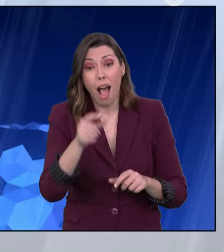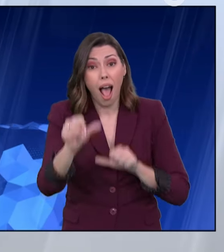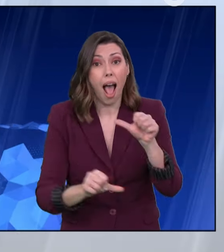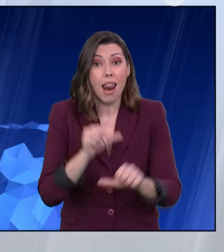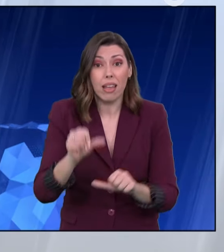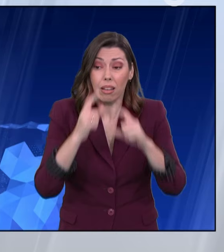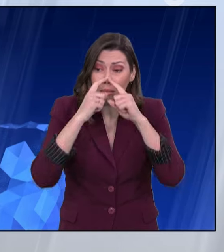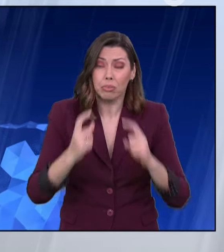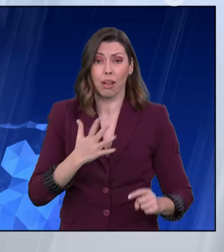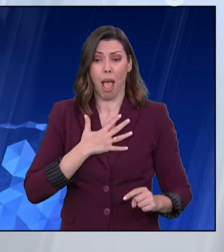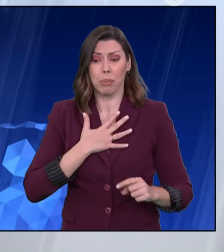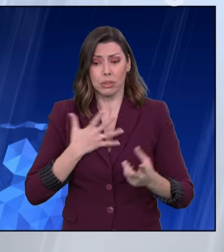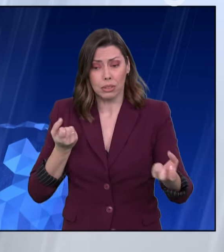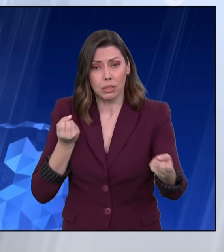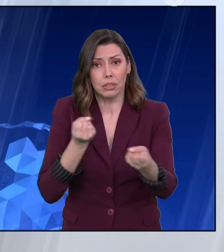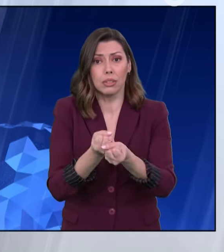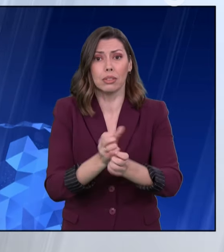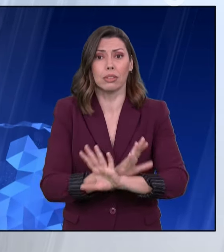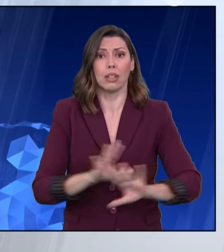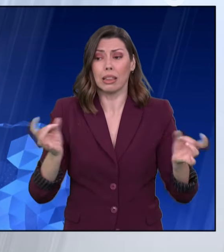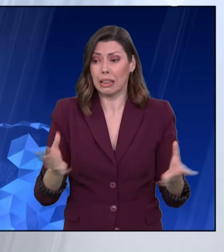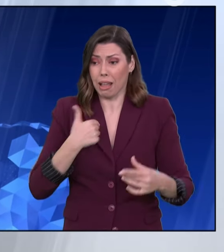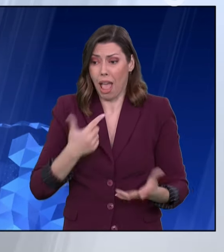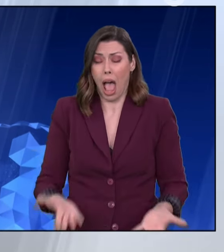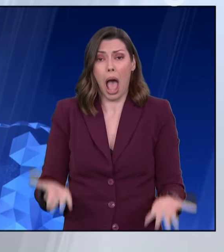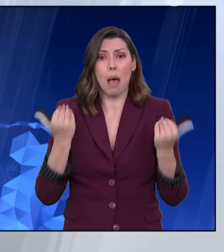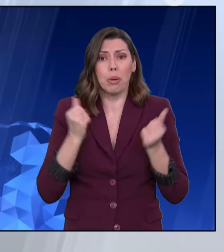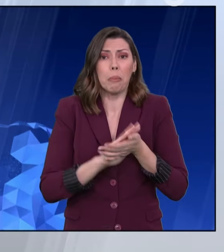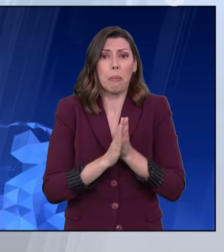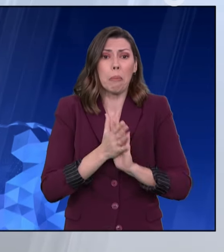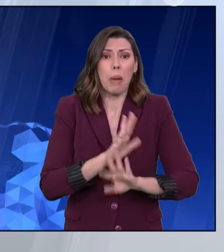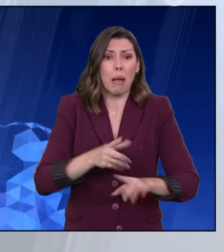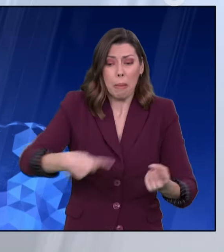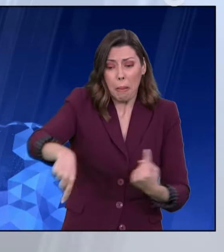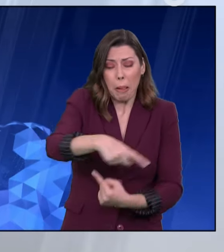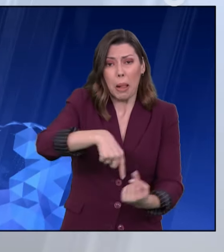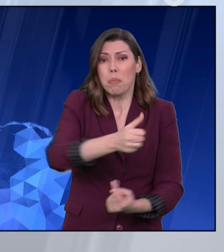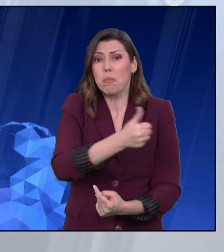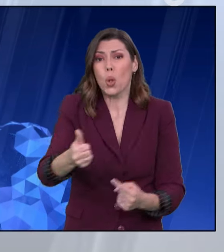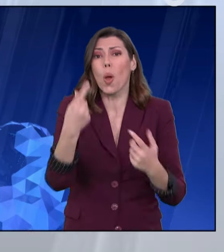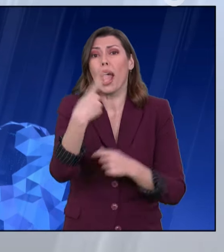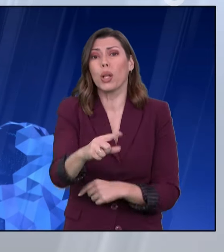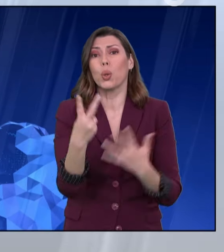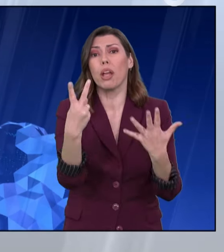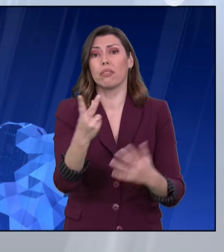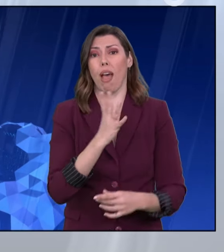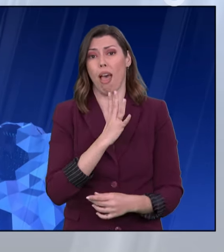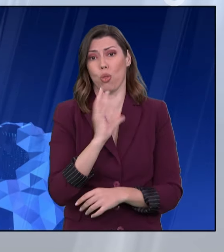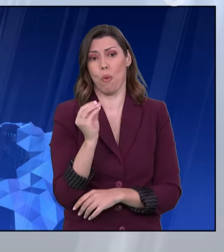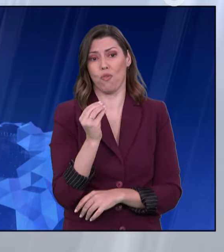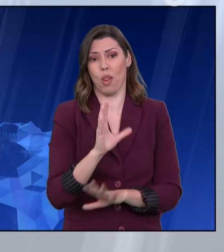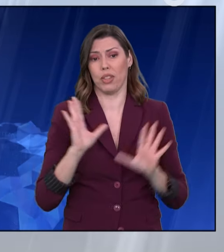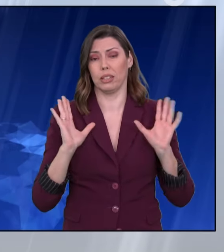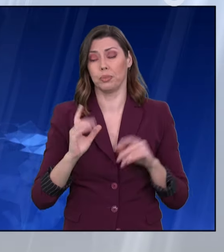Αντιπολίτευσης. Καθώς από τη συμπολίτευση στήριξαν το νομοσχέδιο μόλις 107 βουλευτές. Πλήρη διαφωνία με την κυβερνητική πολιτική εξέφραση